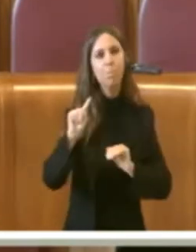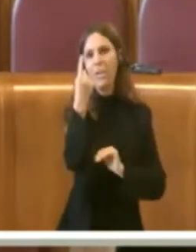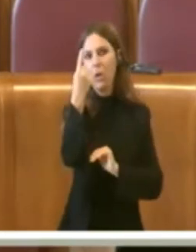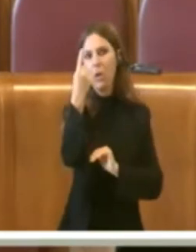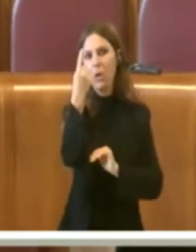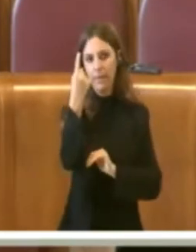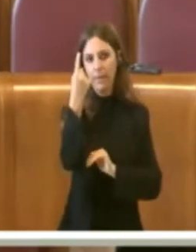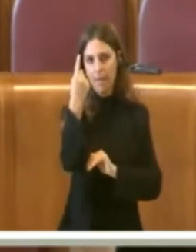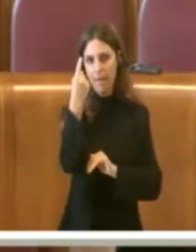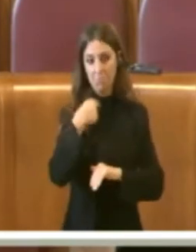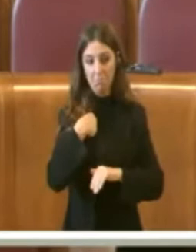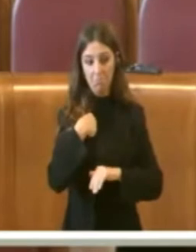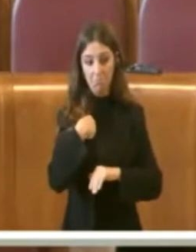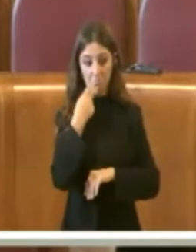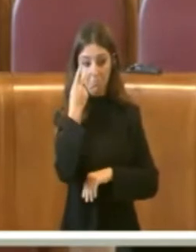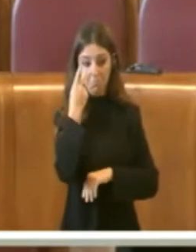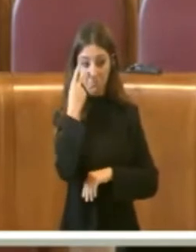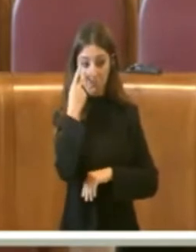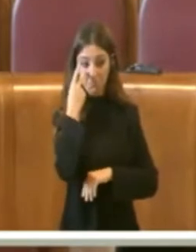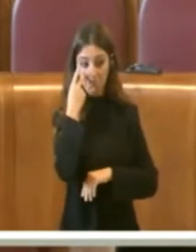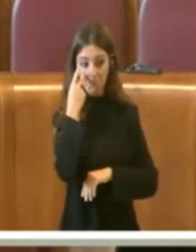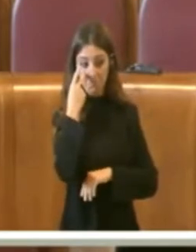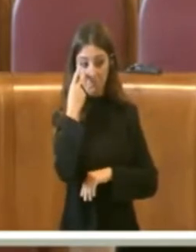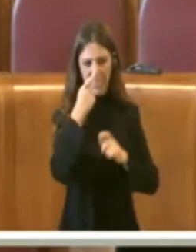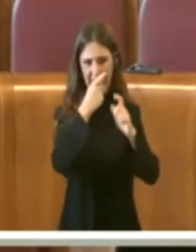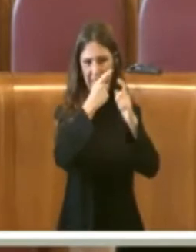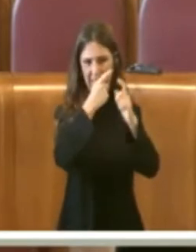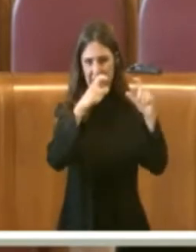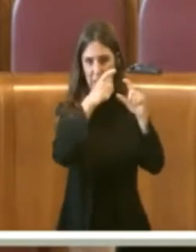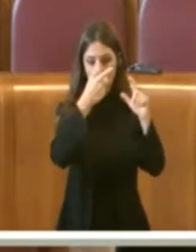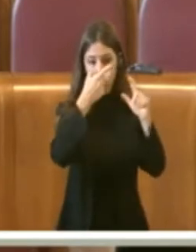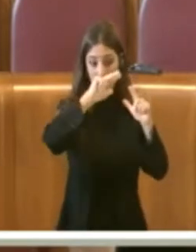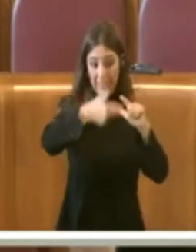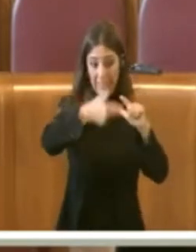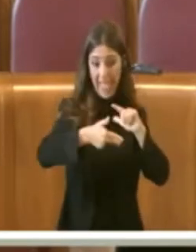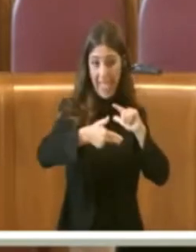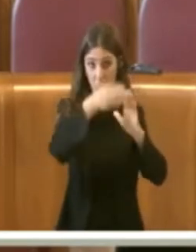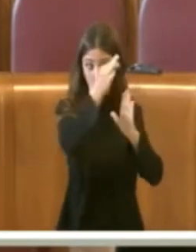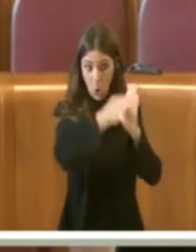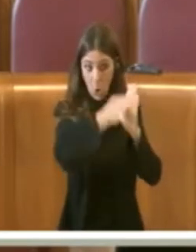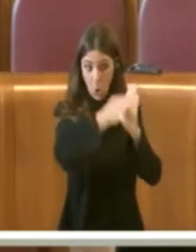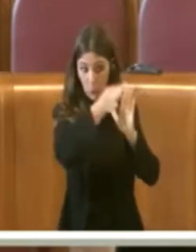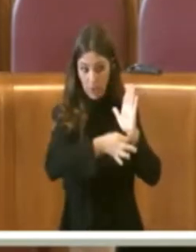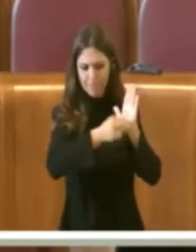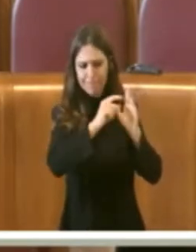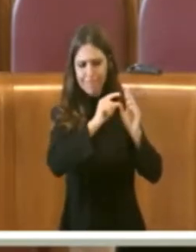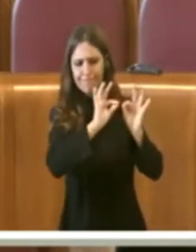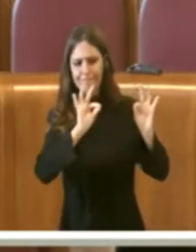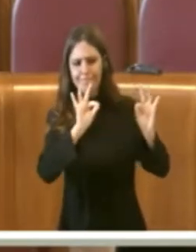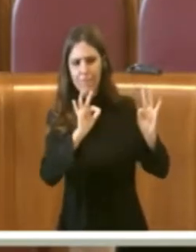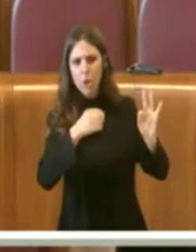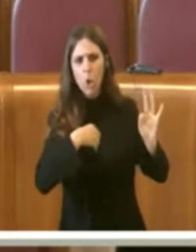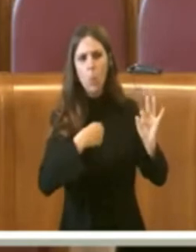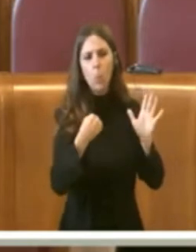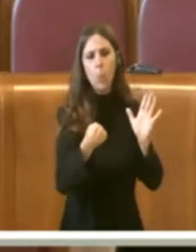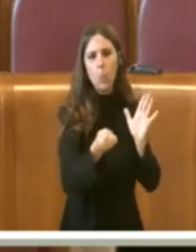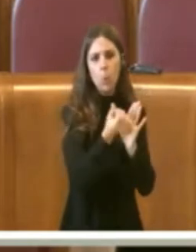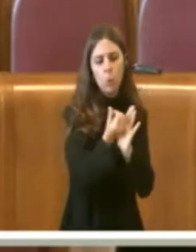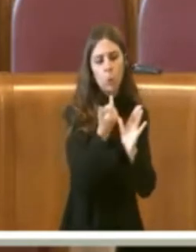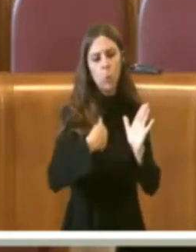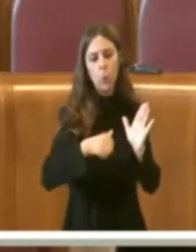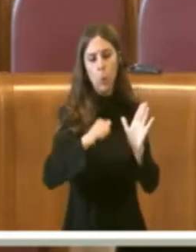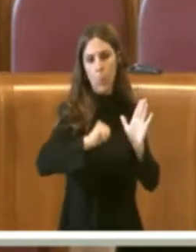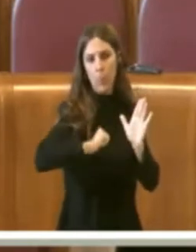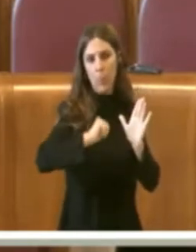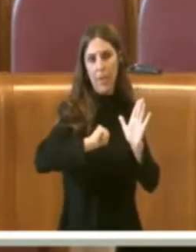visto che al titolo terzo del regolamento, quello che riguarda la prevenzione della produzione dei rifiuti urbani,